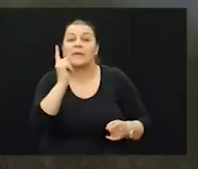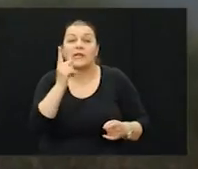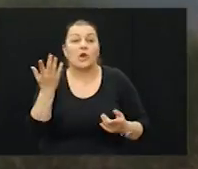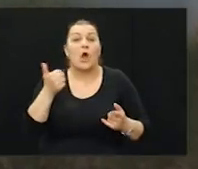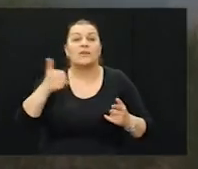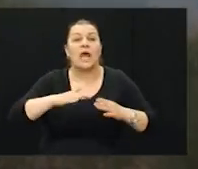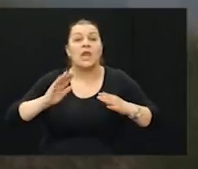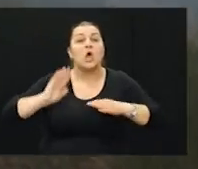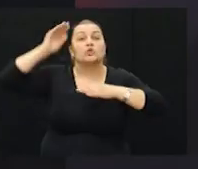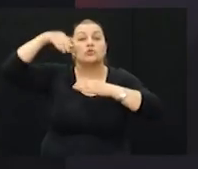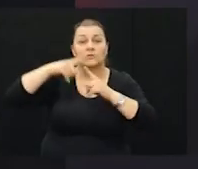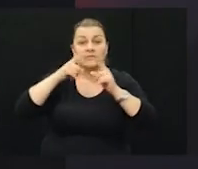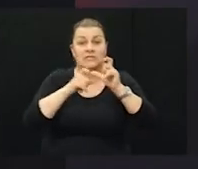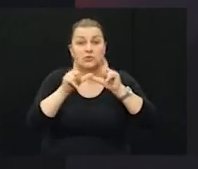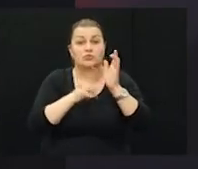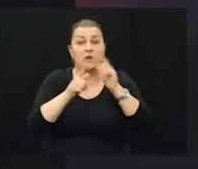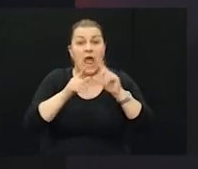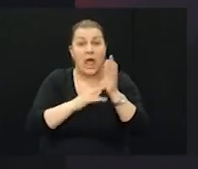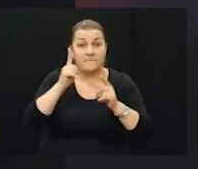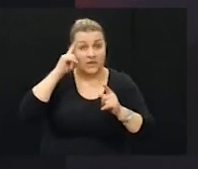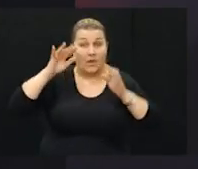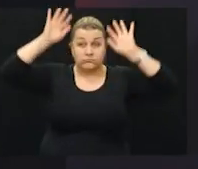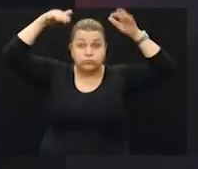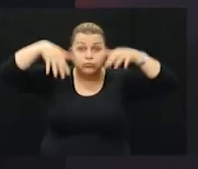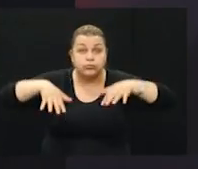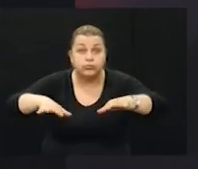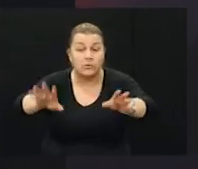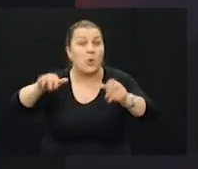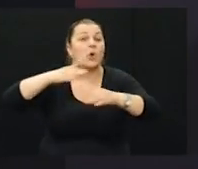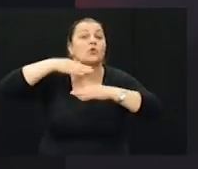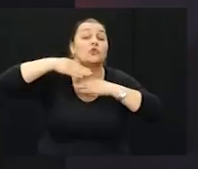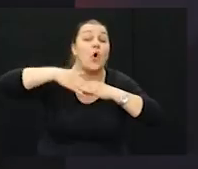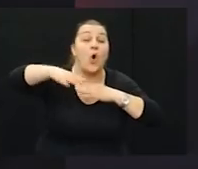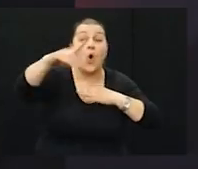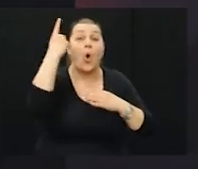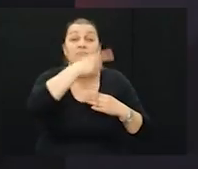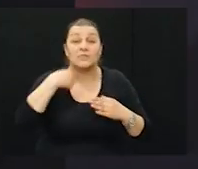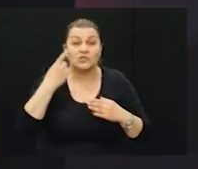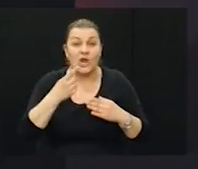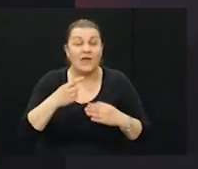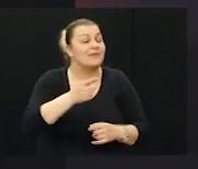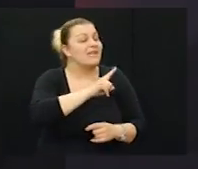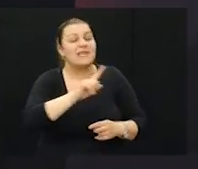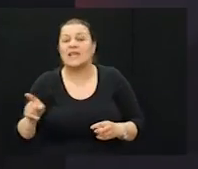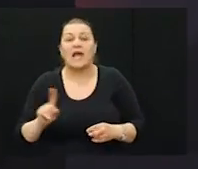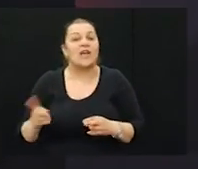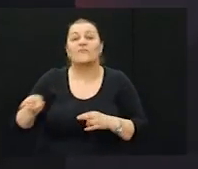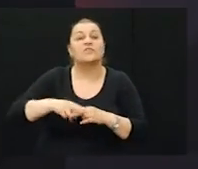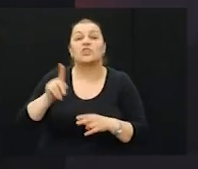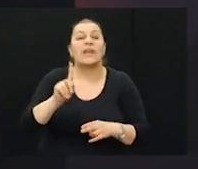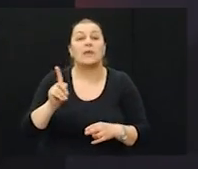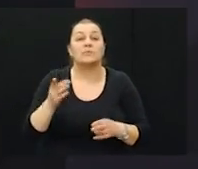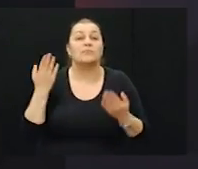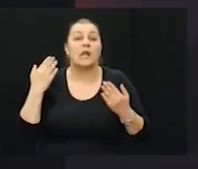kao jedan tsunami obruši na taj prostor. Cetimski kraj i sve nizvodno do omiša nikada više ne bi